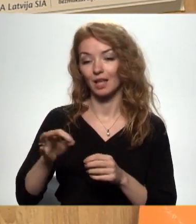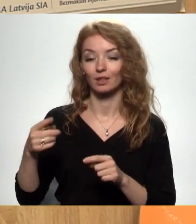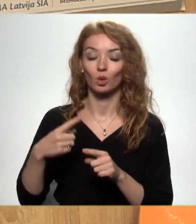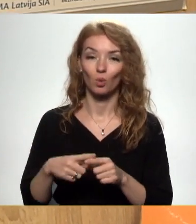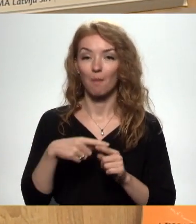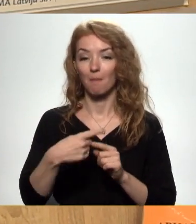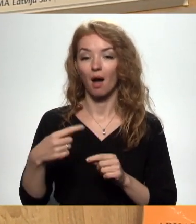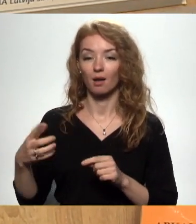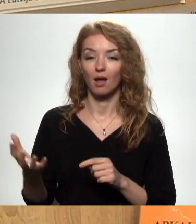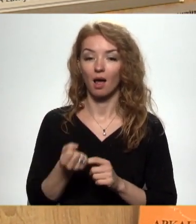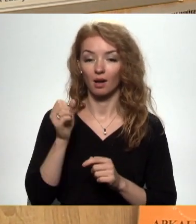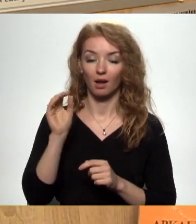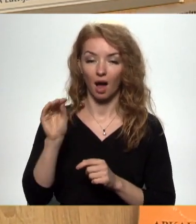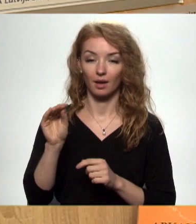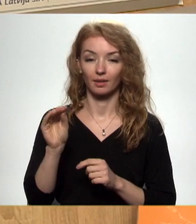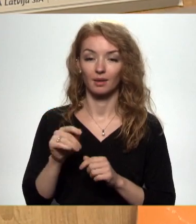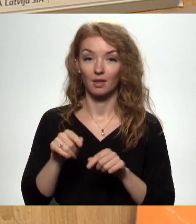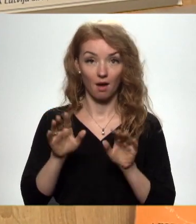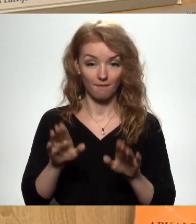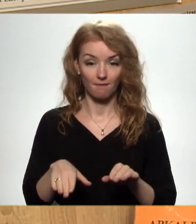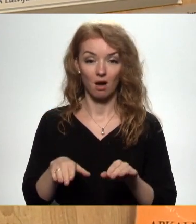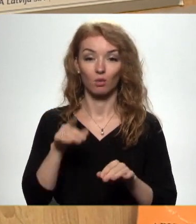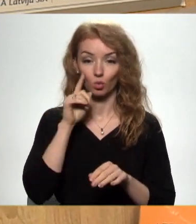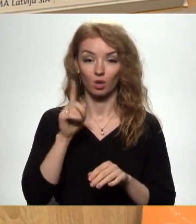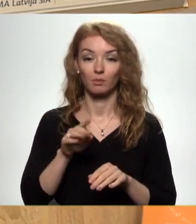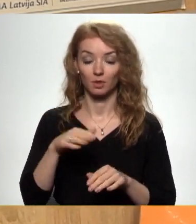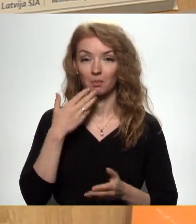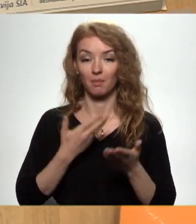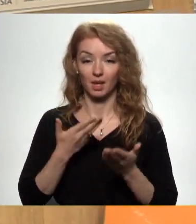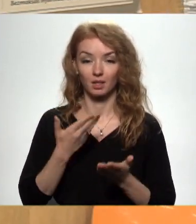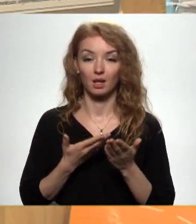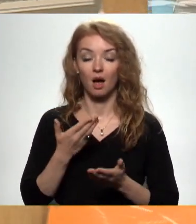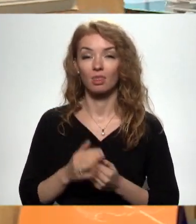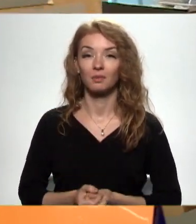vērtībā un pārējo ar karti. Tā var? Jā, var beidzīnāt.